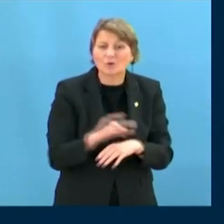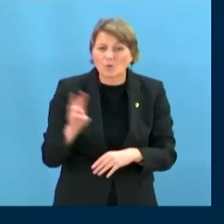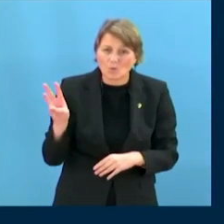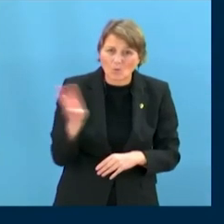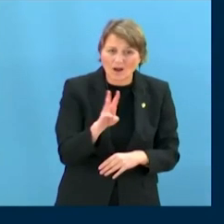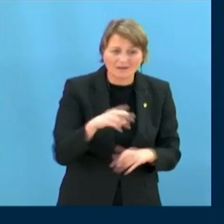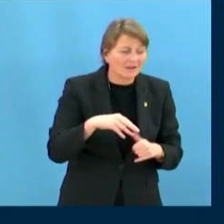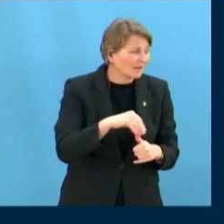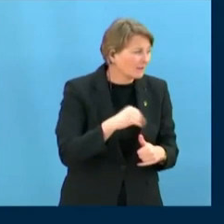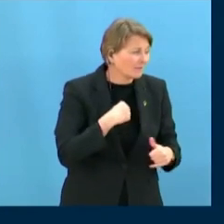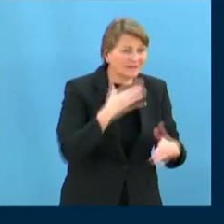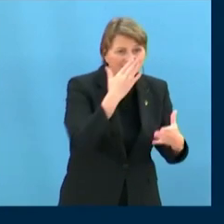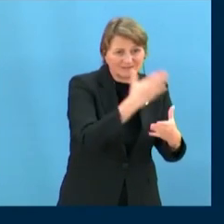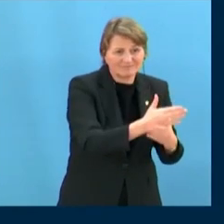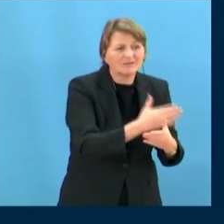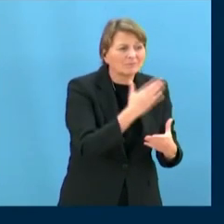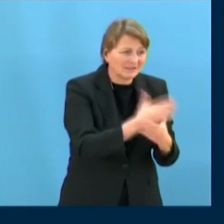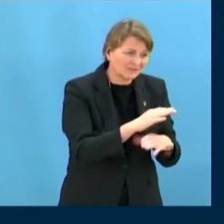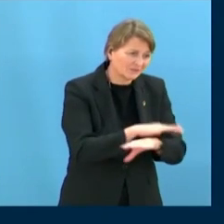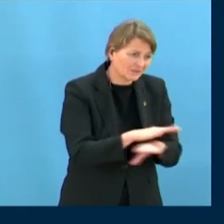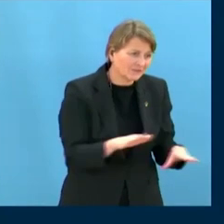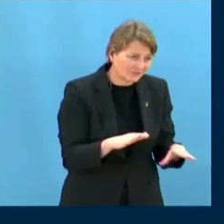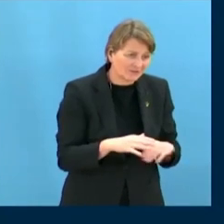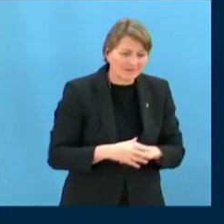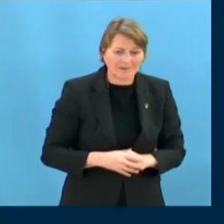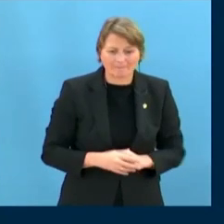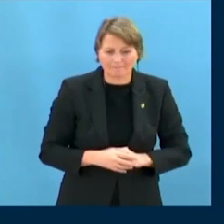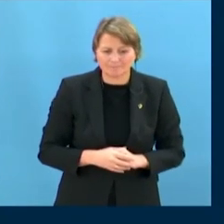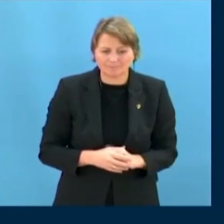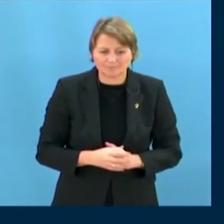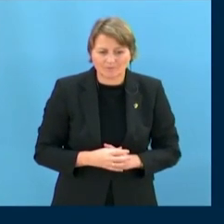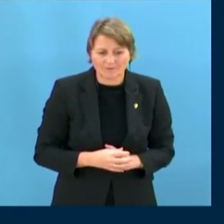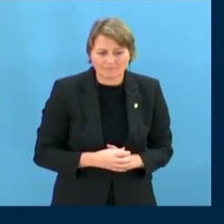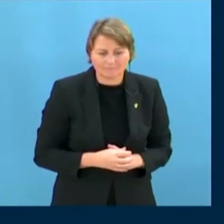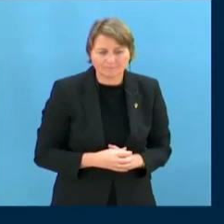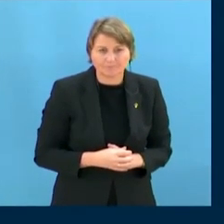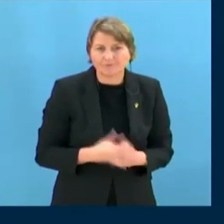la région s'entraînée et transfrontalée conjointement avec les autres peuples. Merci, Monsieur le Président.